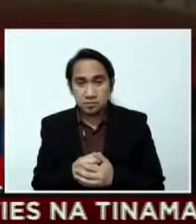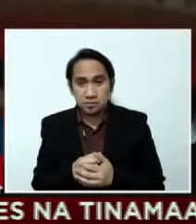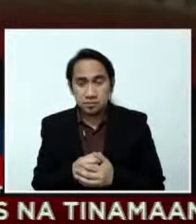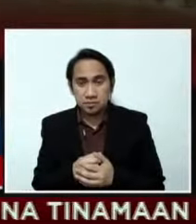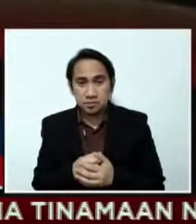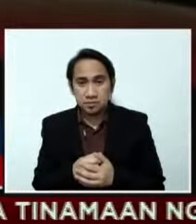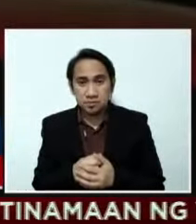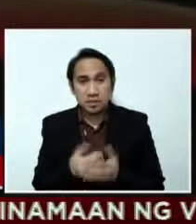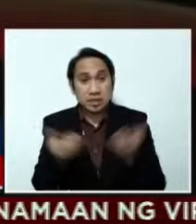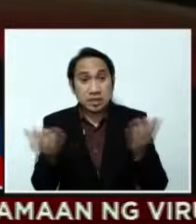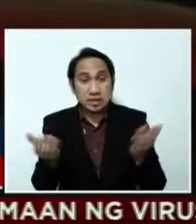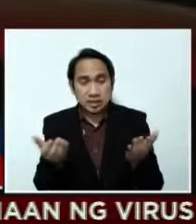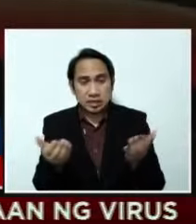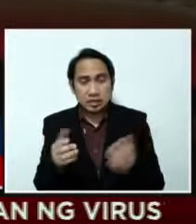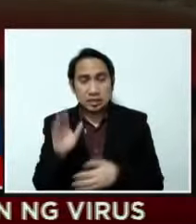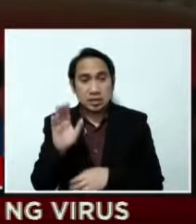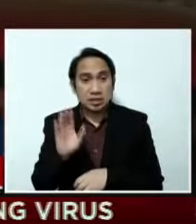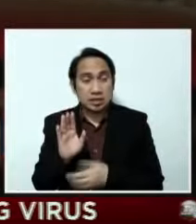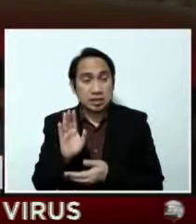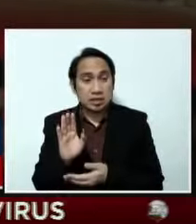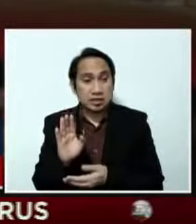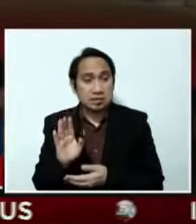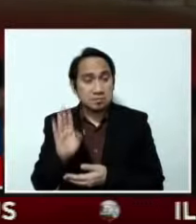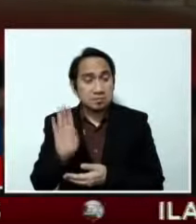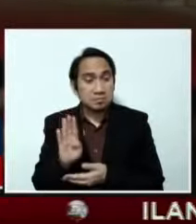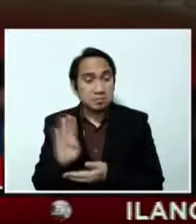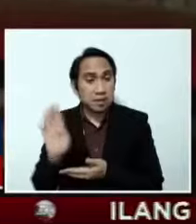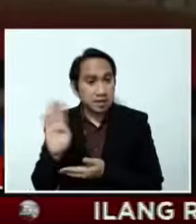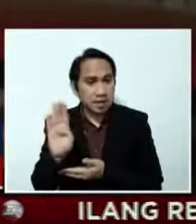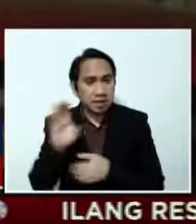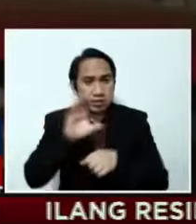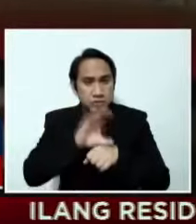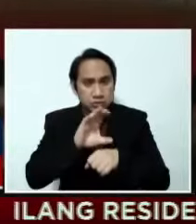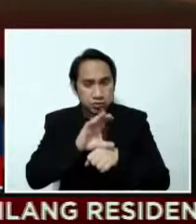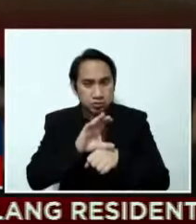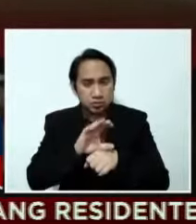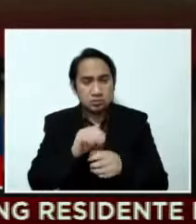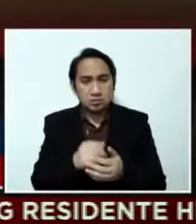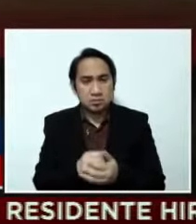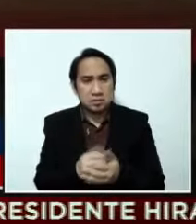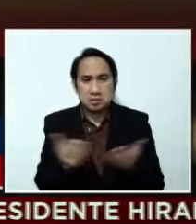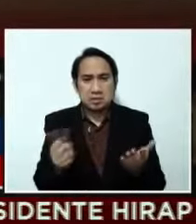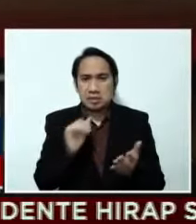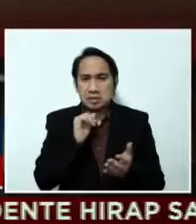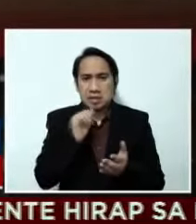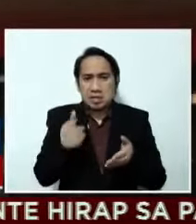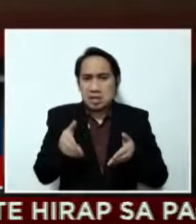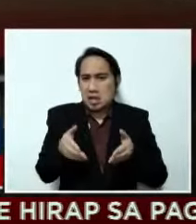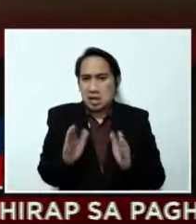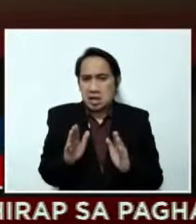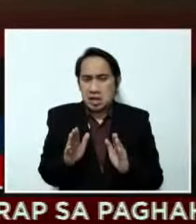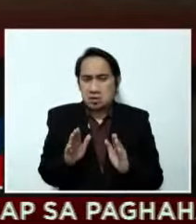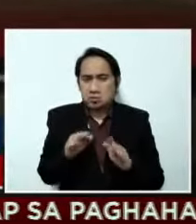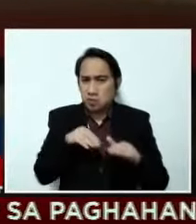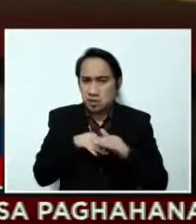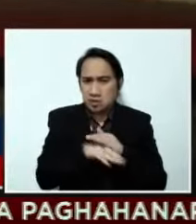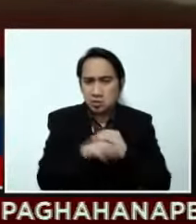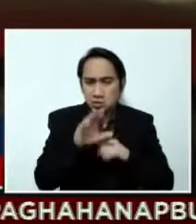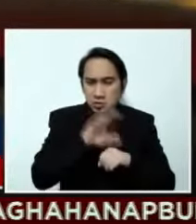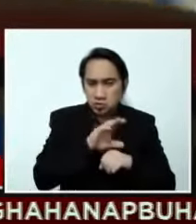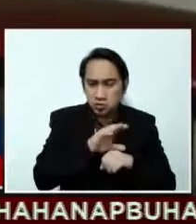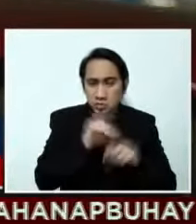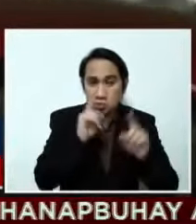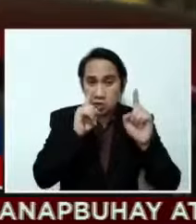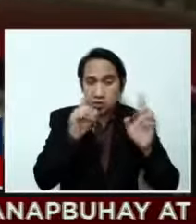Kabayan dito sa Baclaran Church, nasakop ng Diocese ng Paranaque, hindi pinapayagan ang pagpasok sa loob ng simbahan para makimisa.